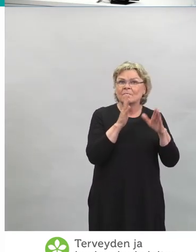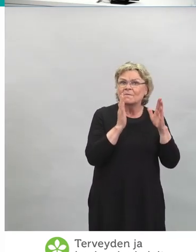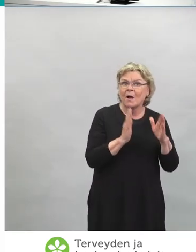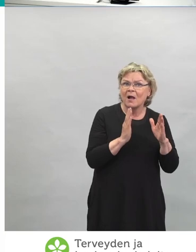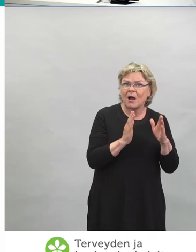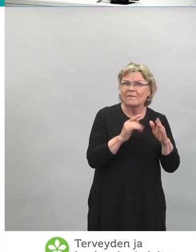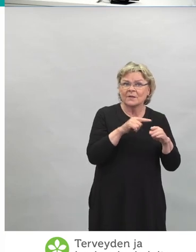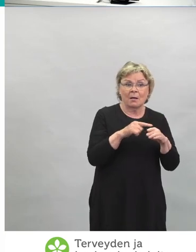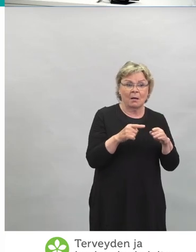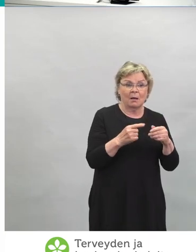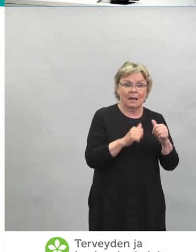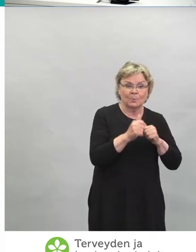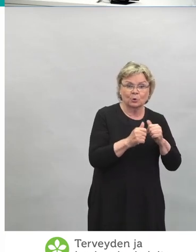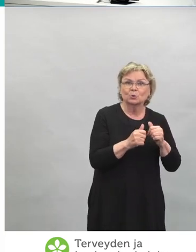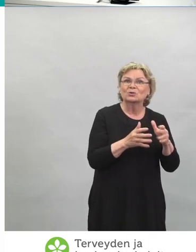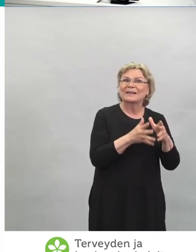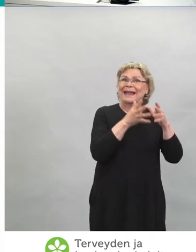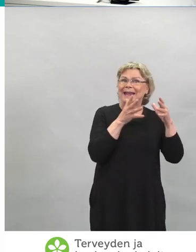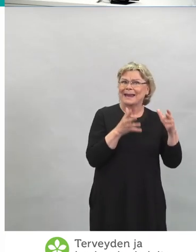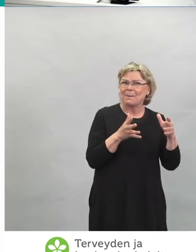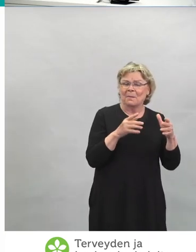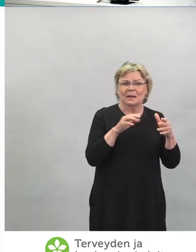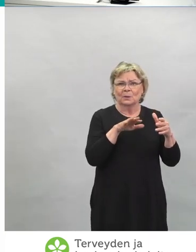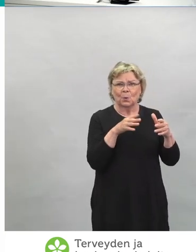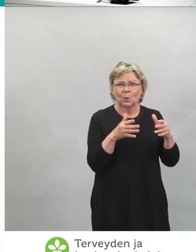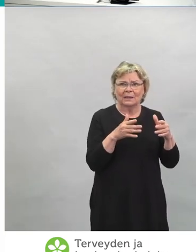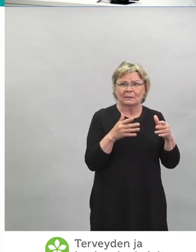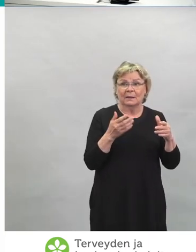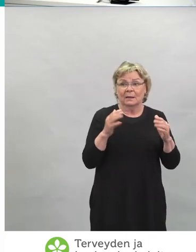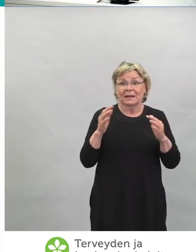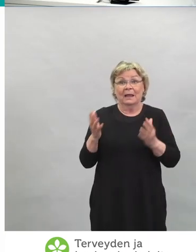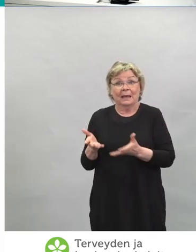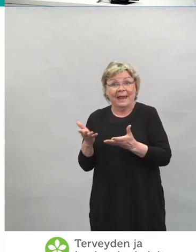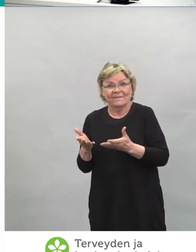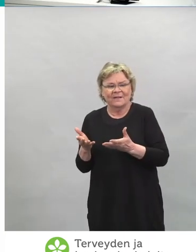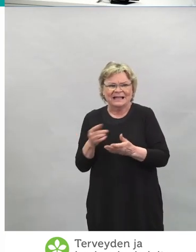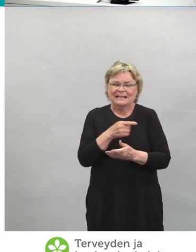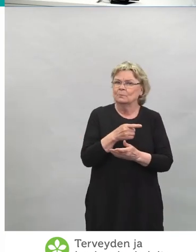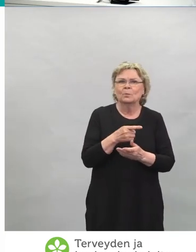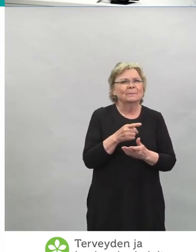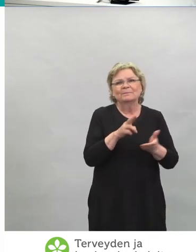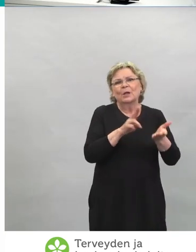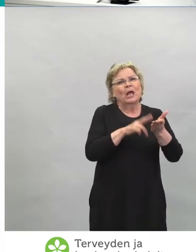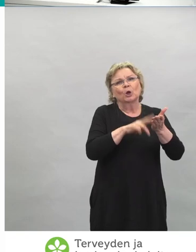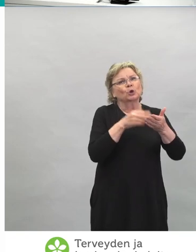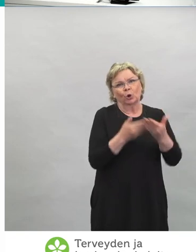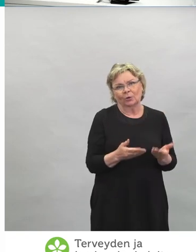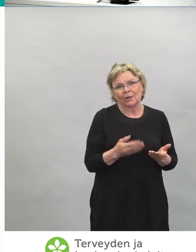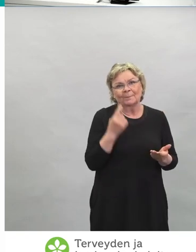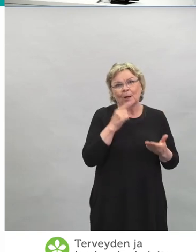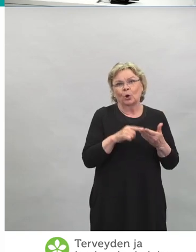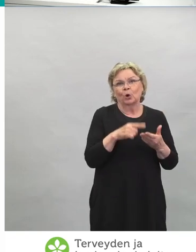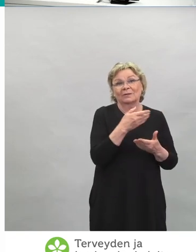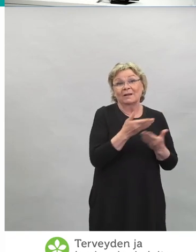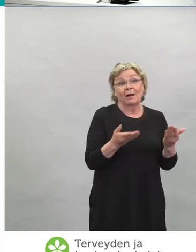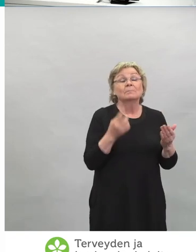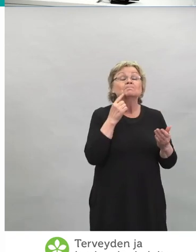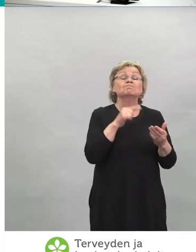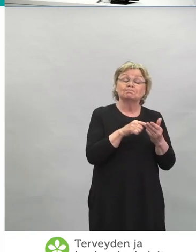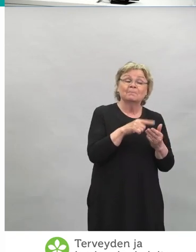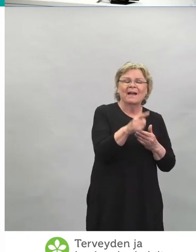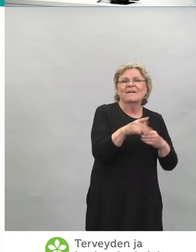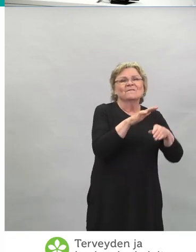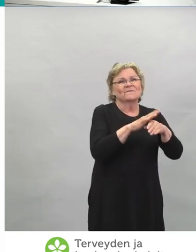enemmän kuin ei-vakavia. Ja se ei varsinaisesti pidä paikkaansa, vaan se tarkoittaa nyt tällä hetkellä sitä, että näitä ei-vakavia, vaan on jonossa